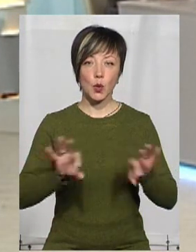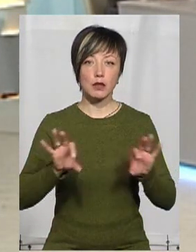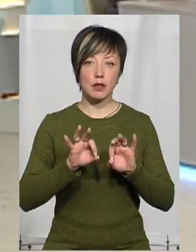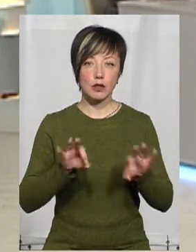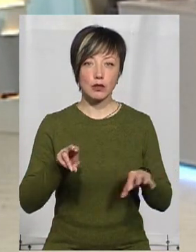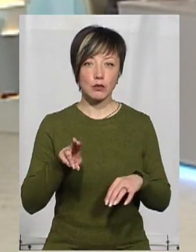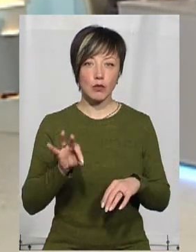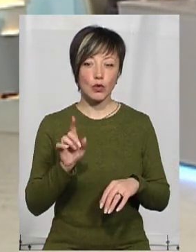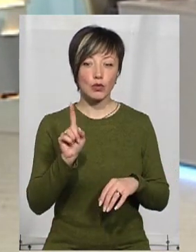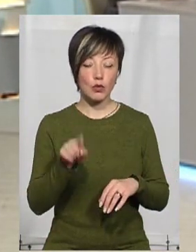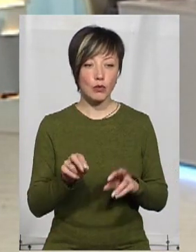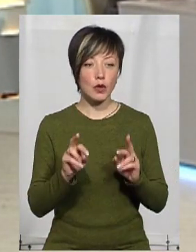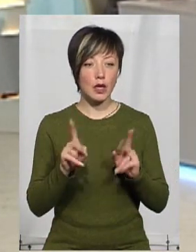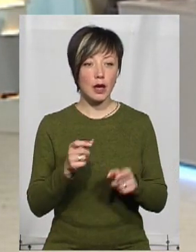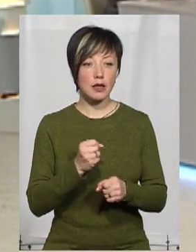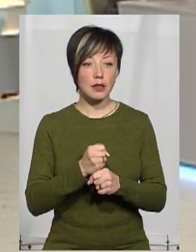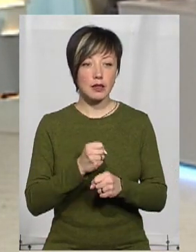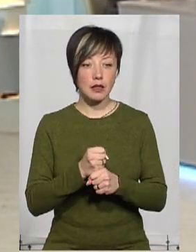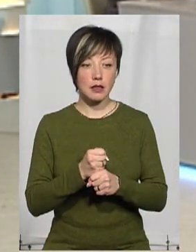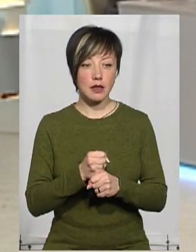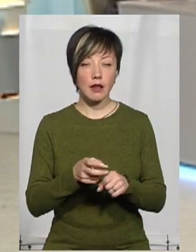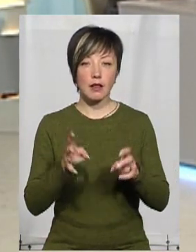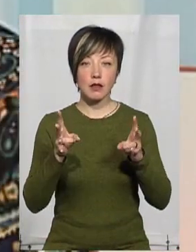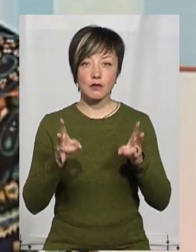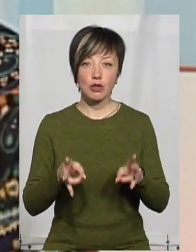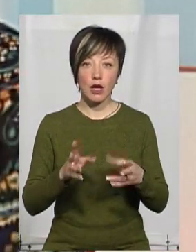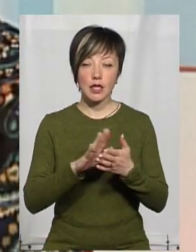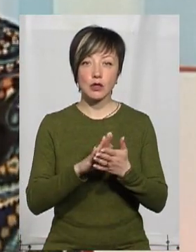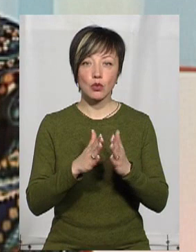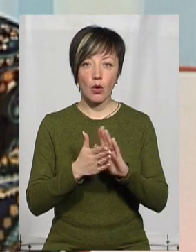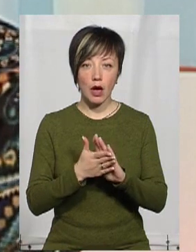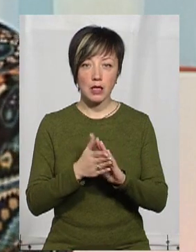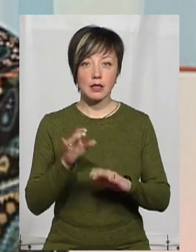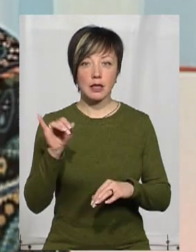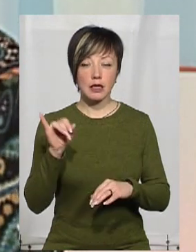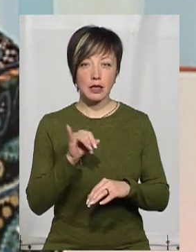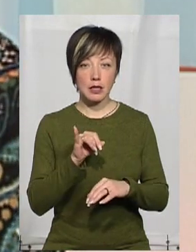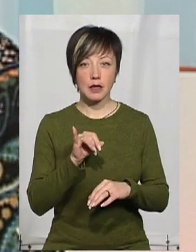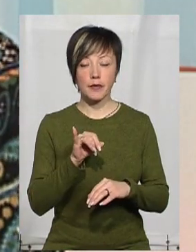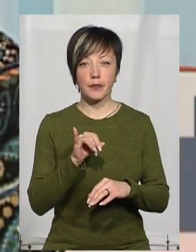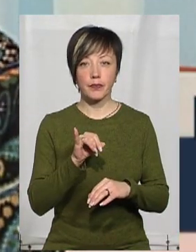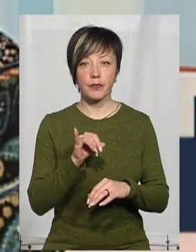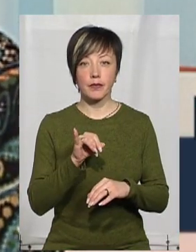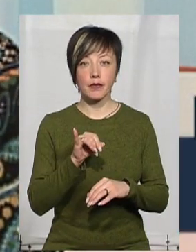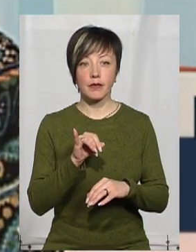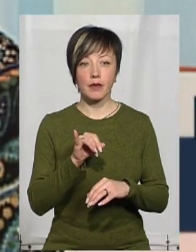тому, як діяти в надзвичайних ситуаціях і в ситуаціях